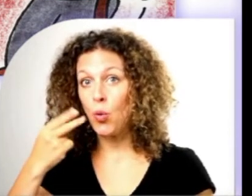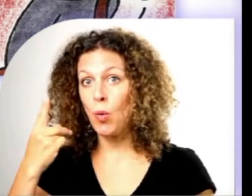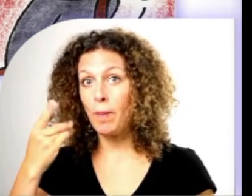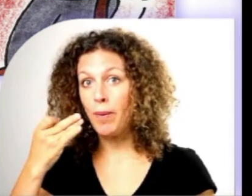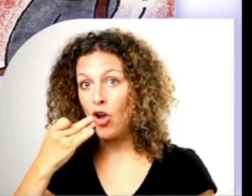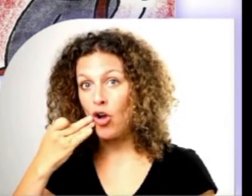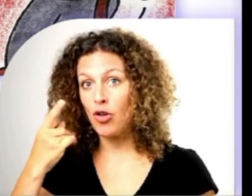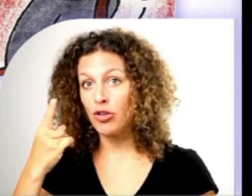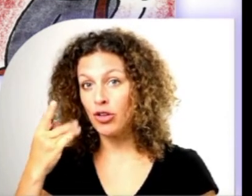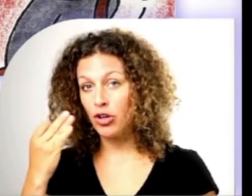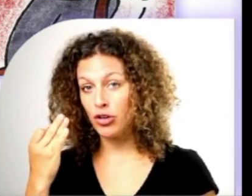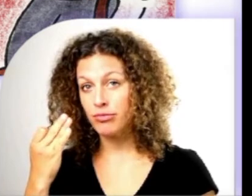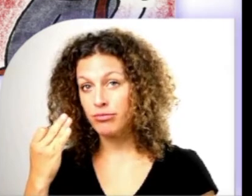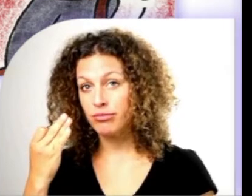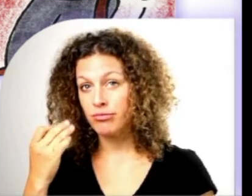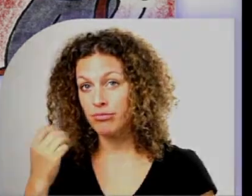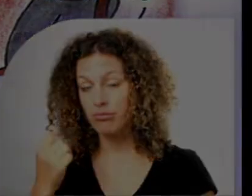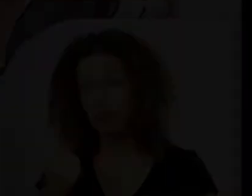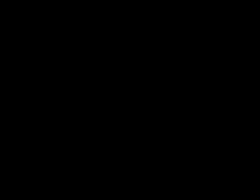comprendre.